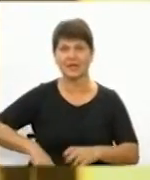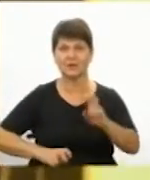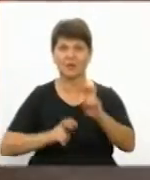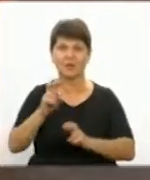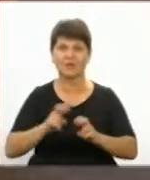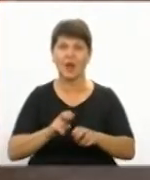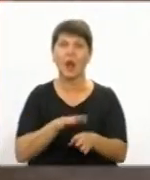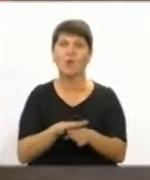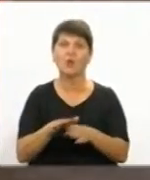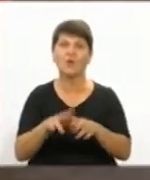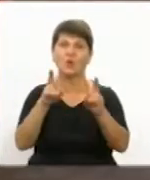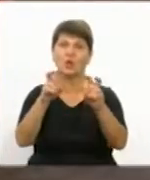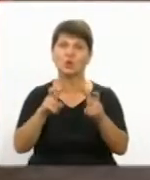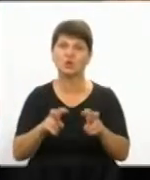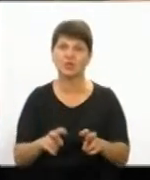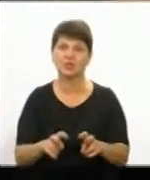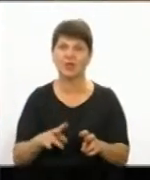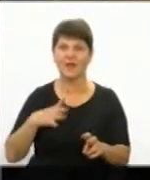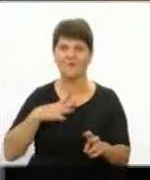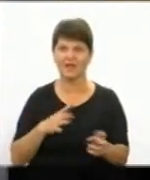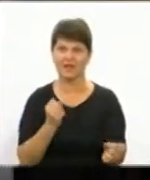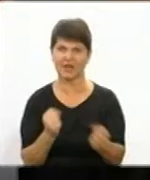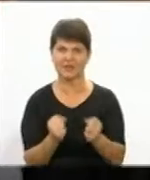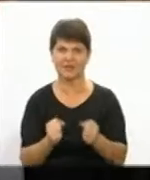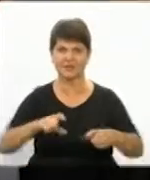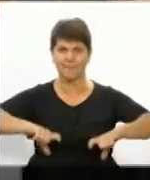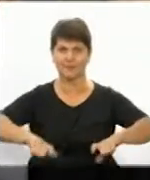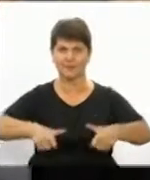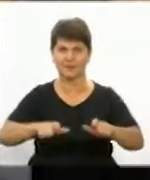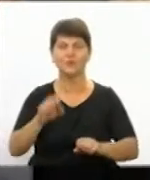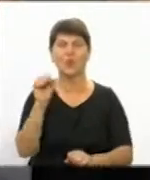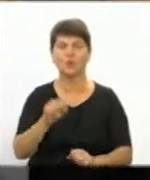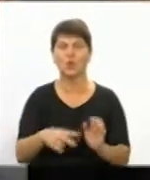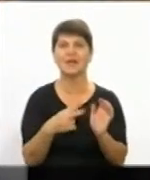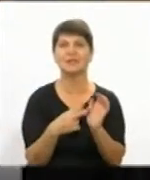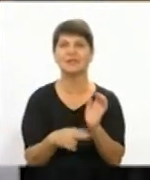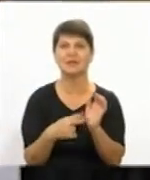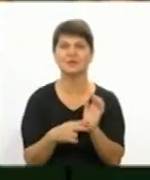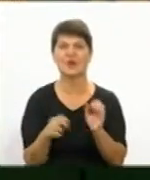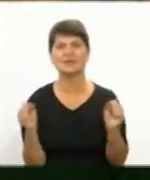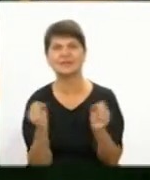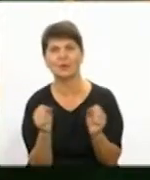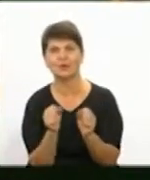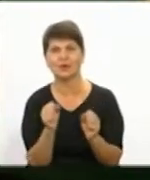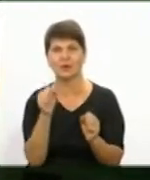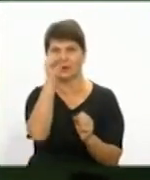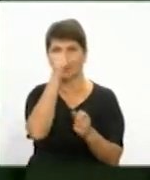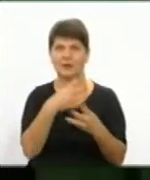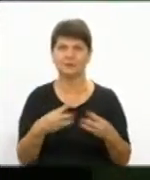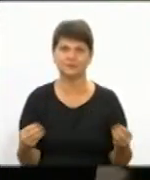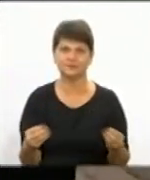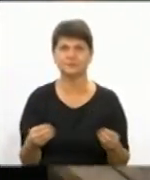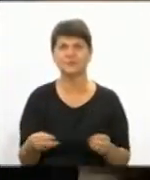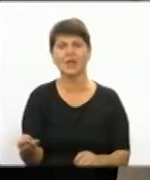дослідження на витривалість плитки. Вона може слугувати 80 циклів замерзання-розмерзання. Продавати полімерну